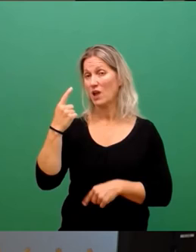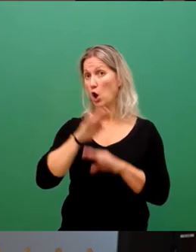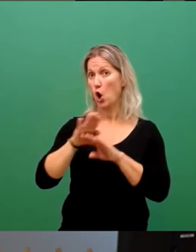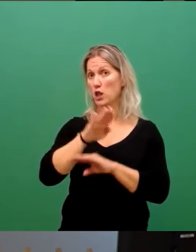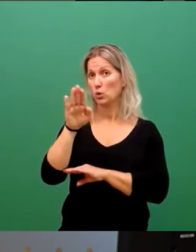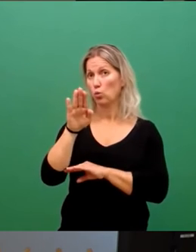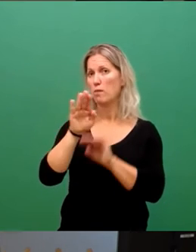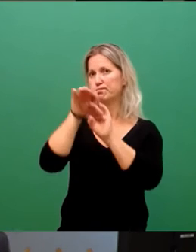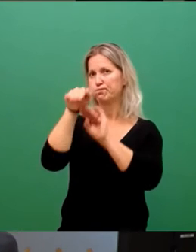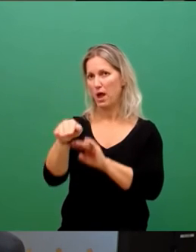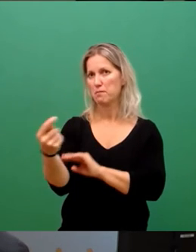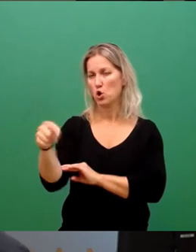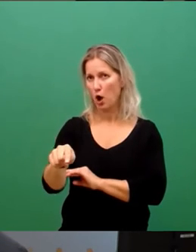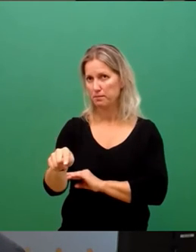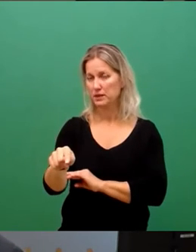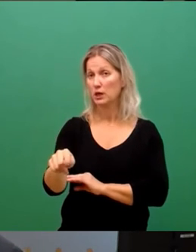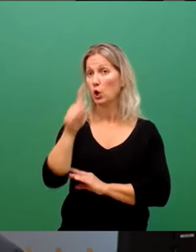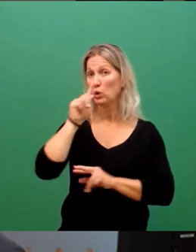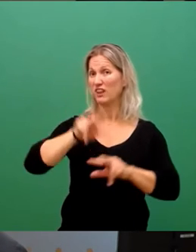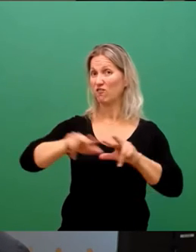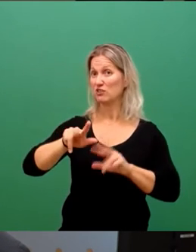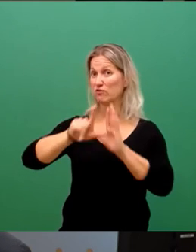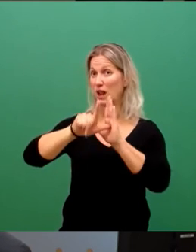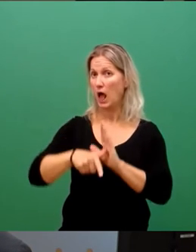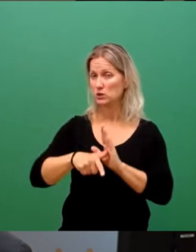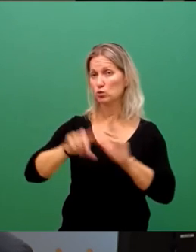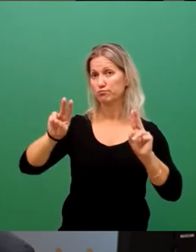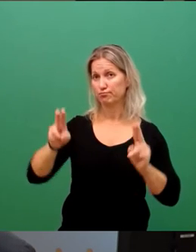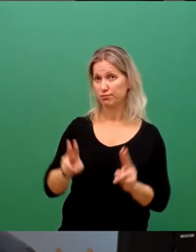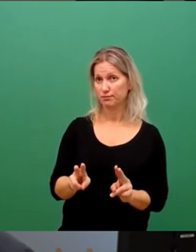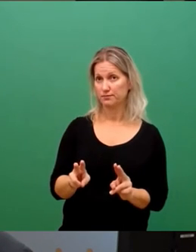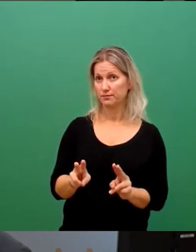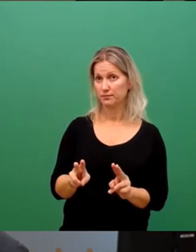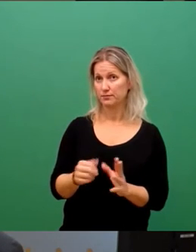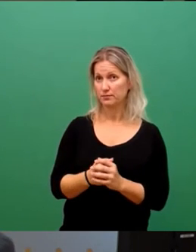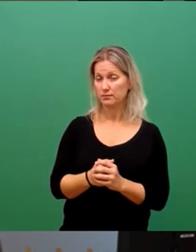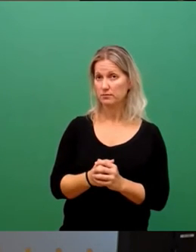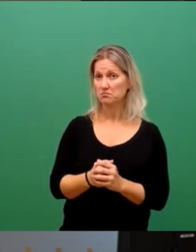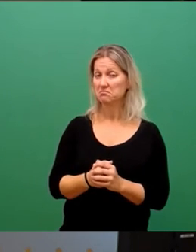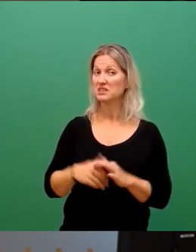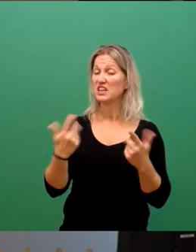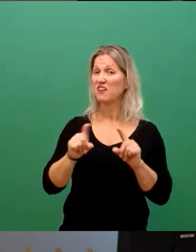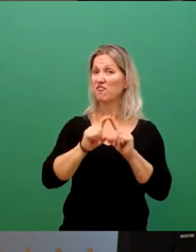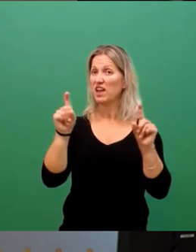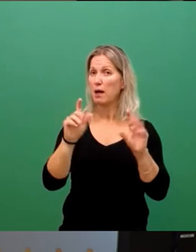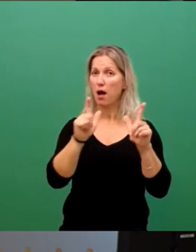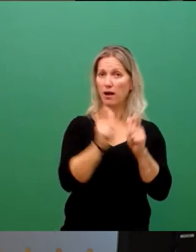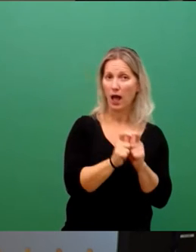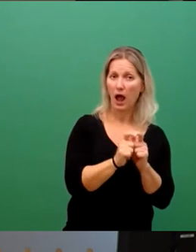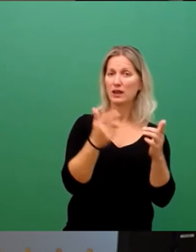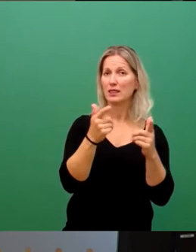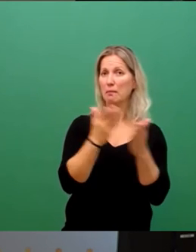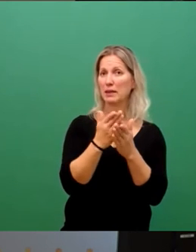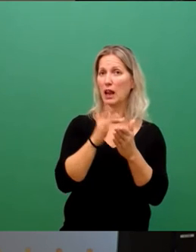und einem Rückgang der Wirtschaftsleistung. Viele Klein- und Mittelständler werden durch die Energiekosten